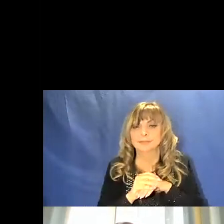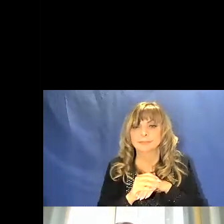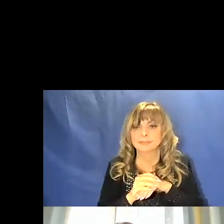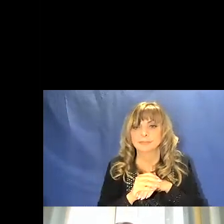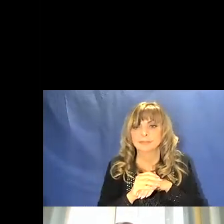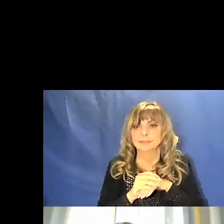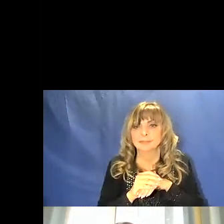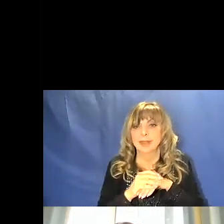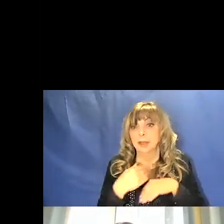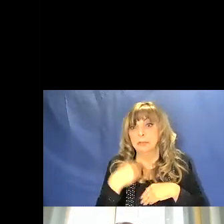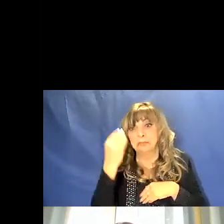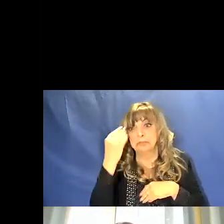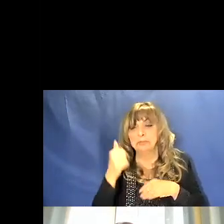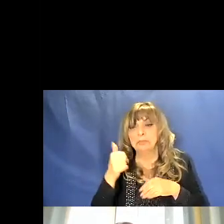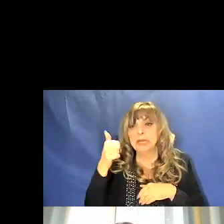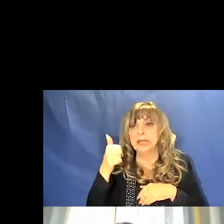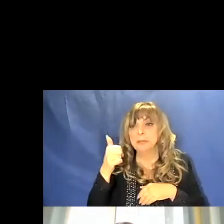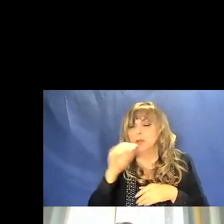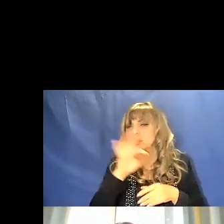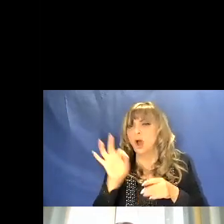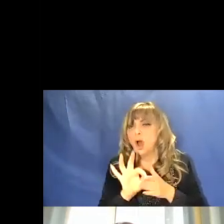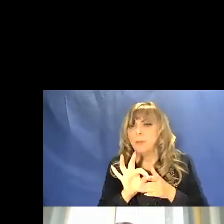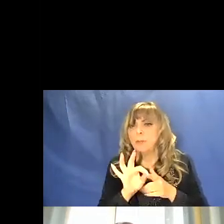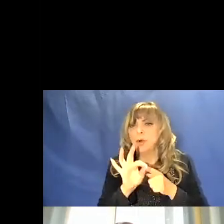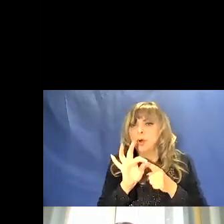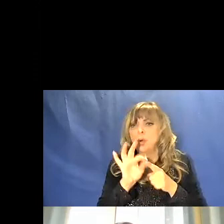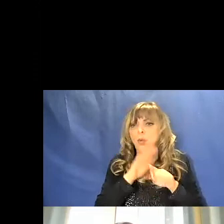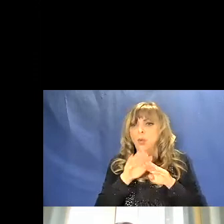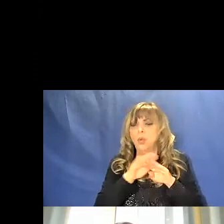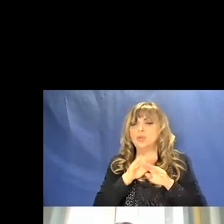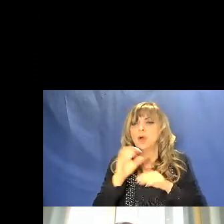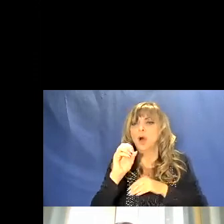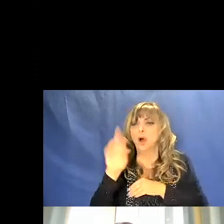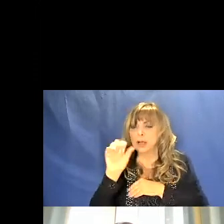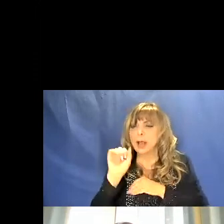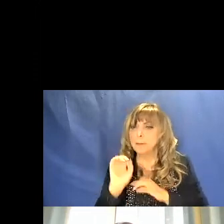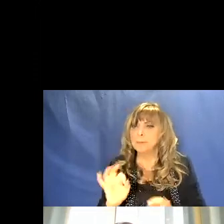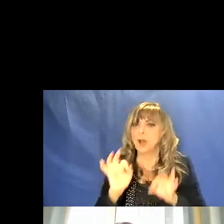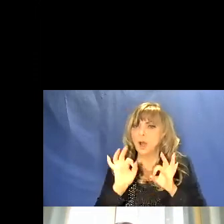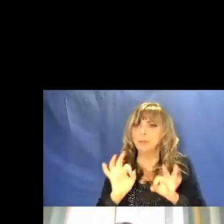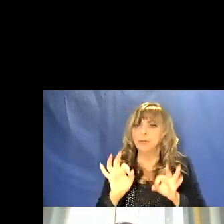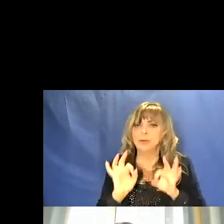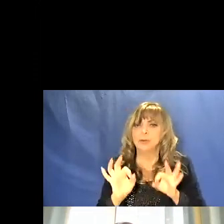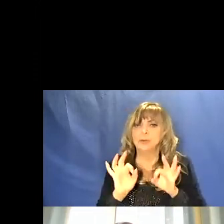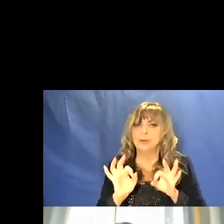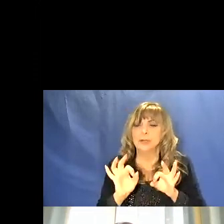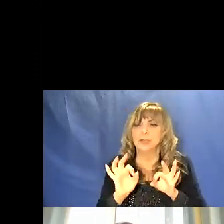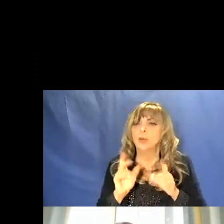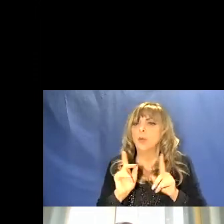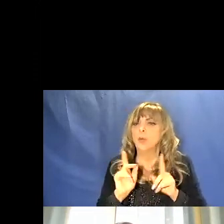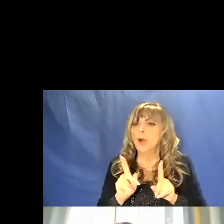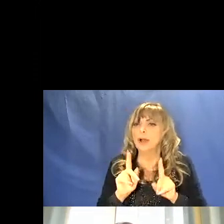la prima finalità nell'uso dell'ocra fosse quella di impedire